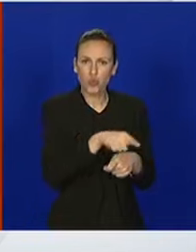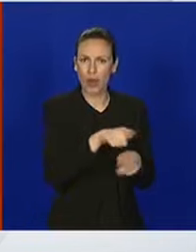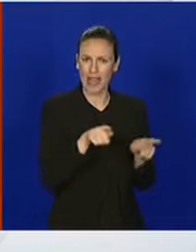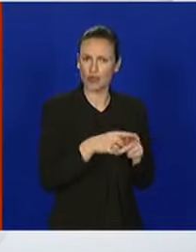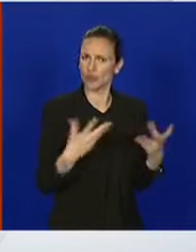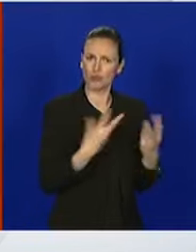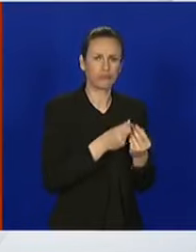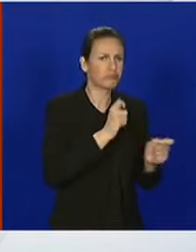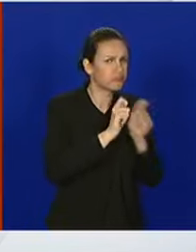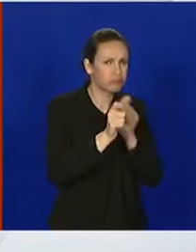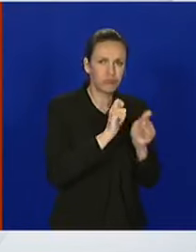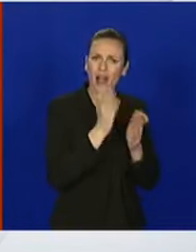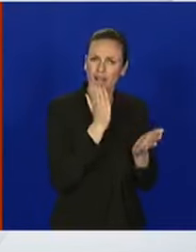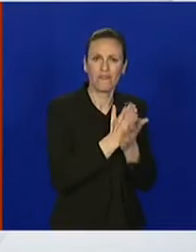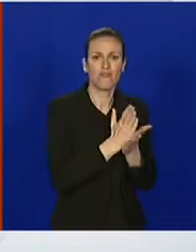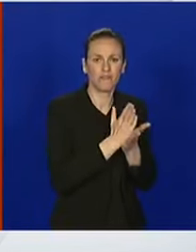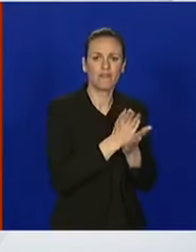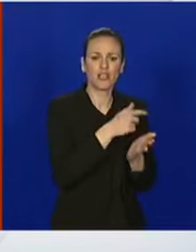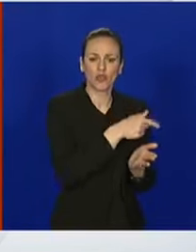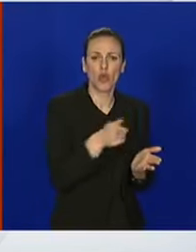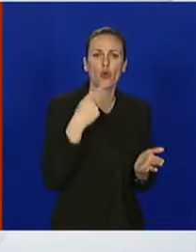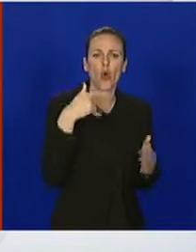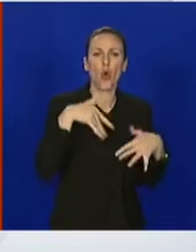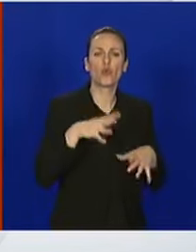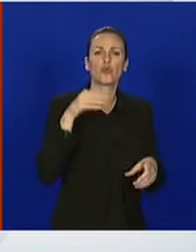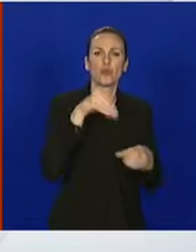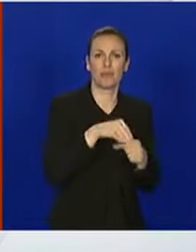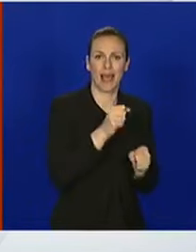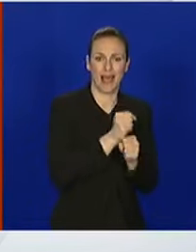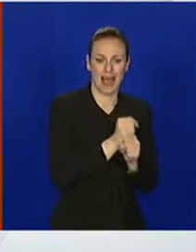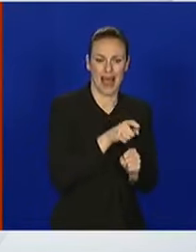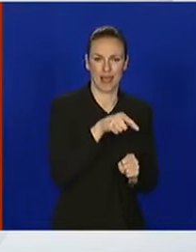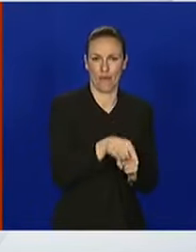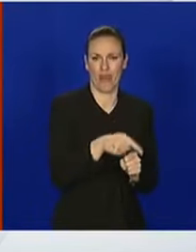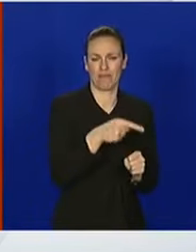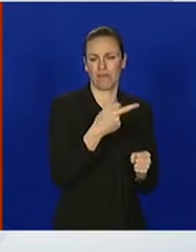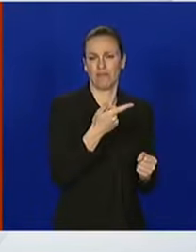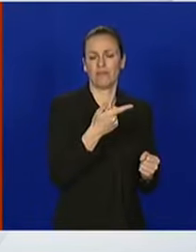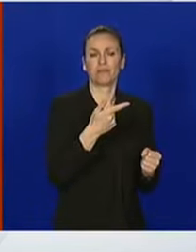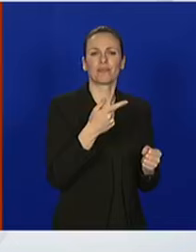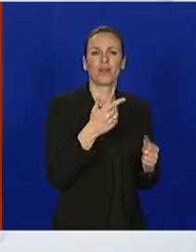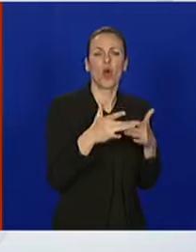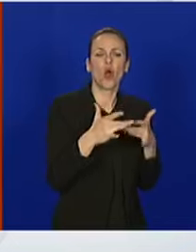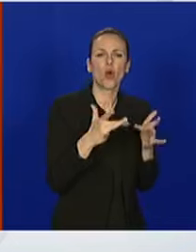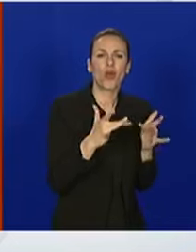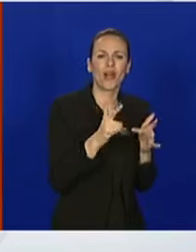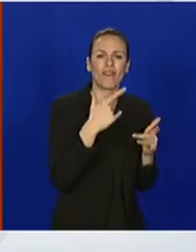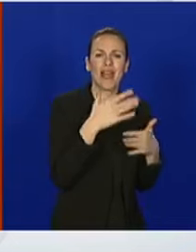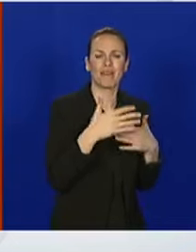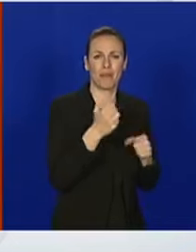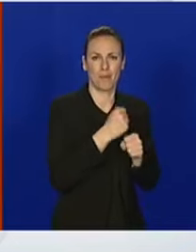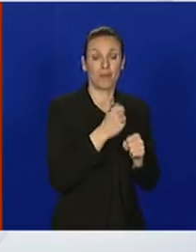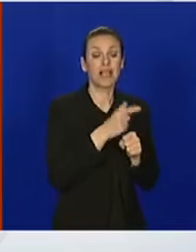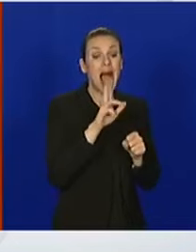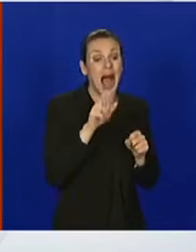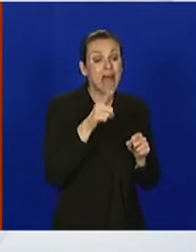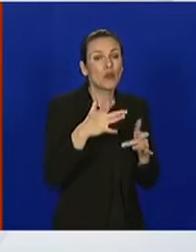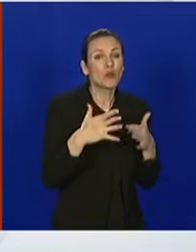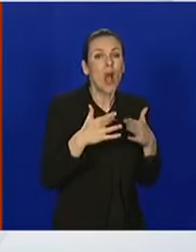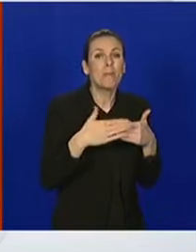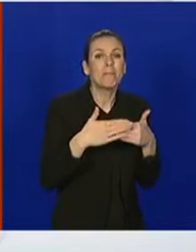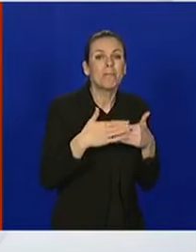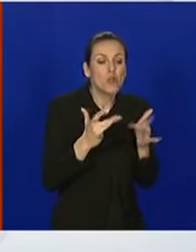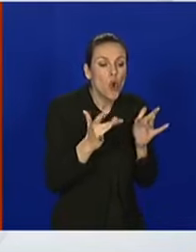udruga ljudi koji se bave tim djelatnostima, ali u svakom slučaju, obzirom da tu dolazi do bliskog kontakta,